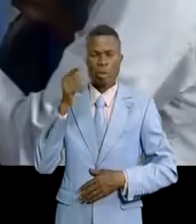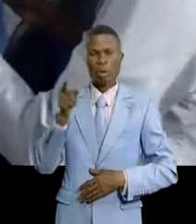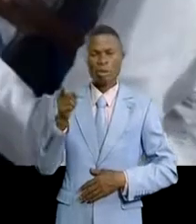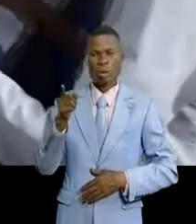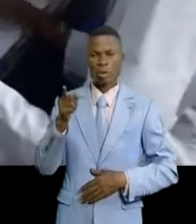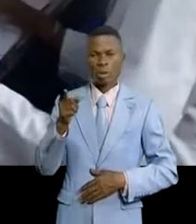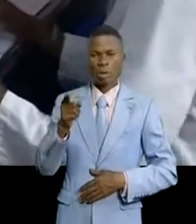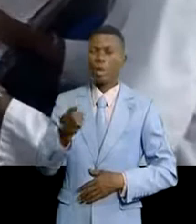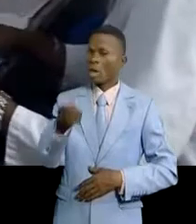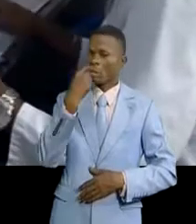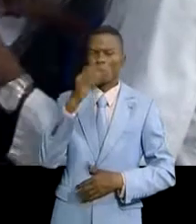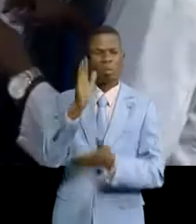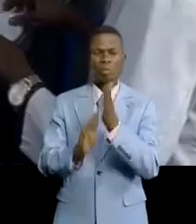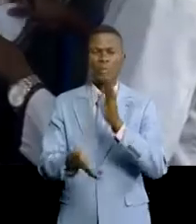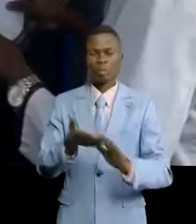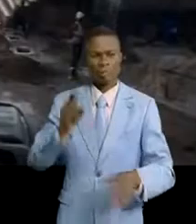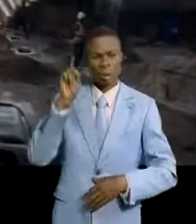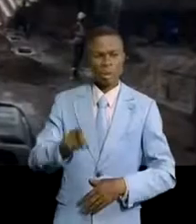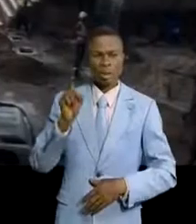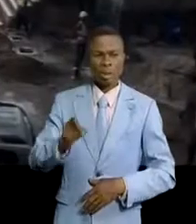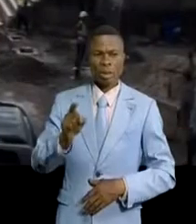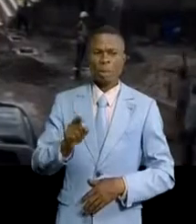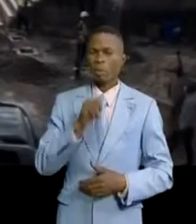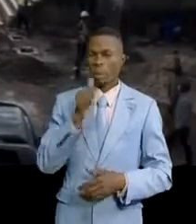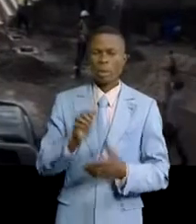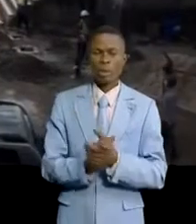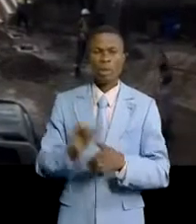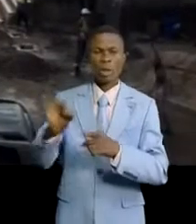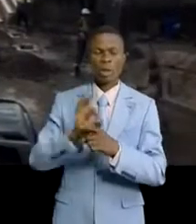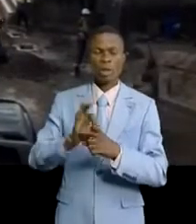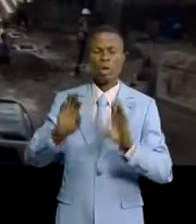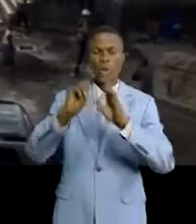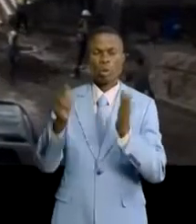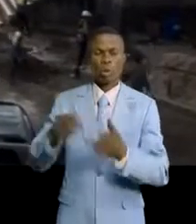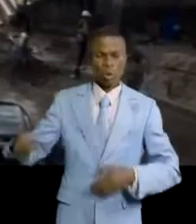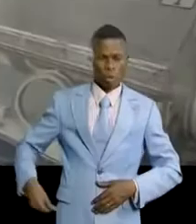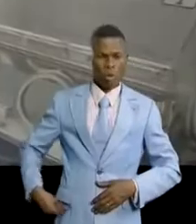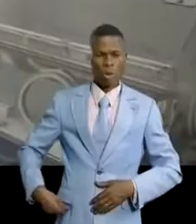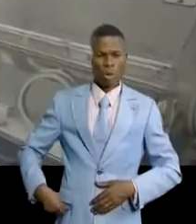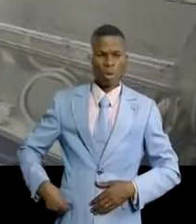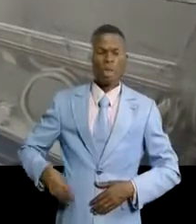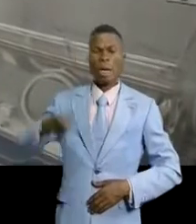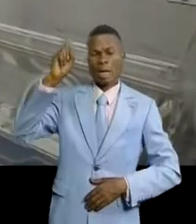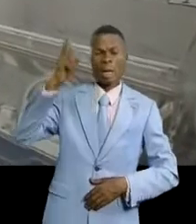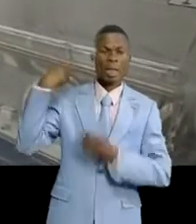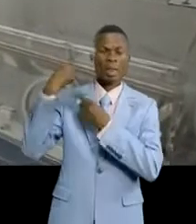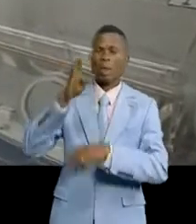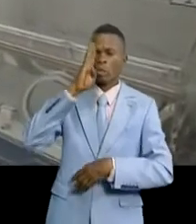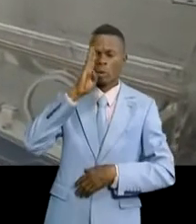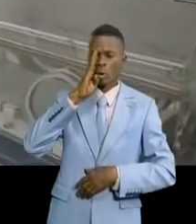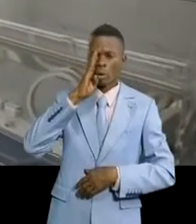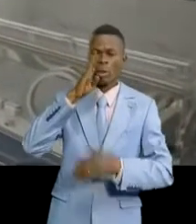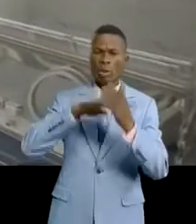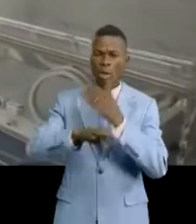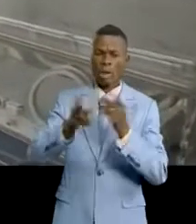selon, semble-t-il, une obligation déontologique. Formation médicale sur pied depuis l'époque colonial est classée entre